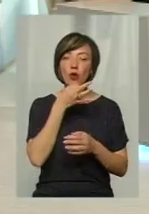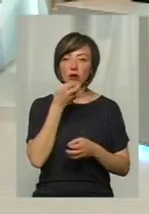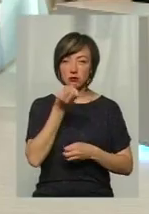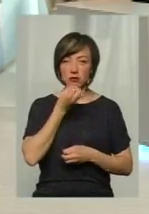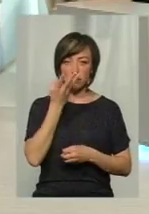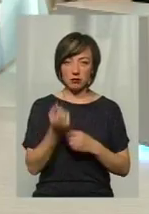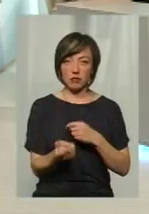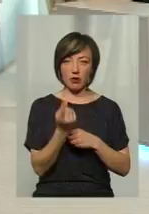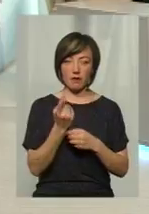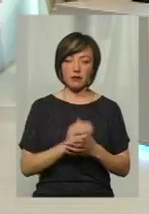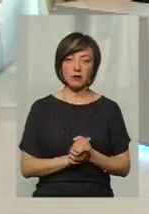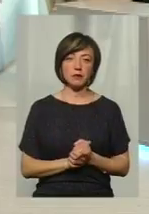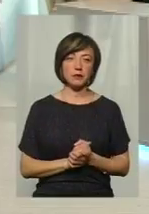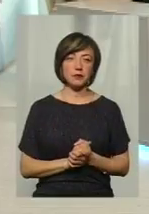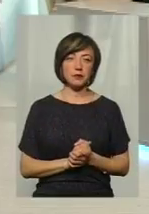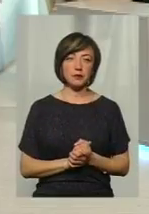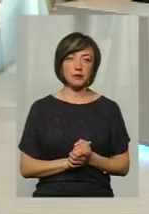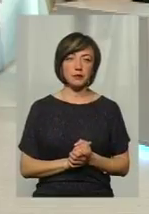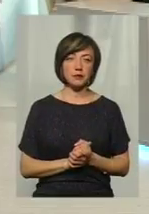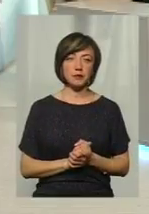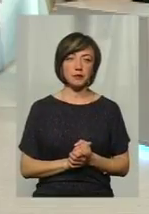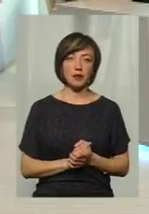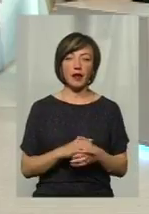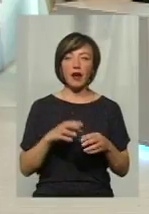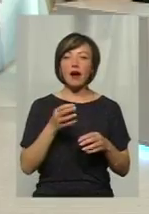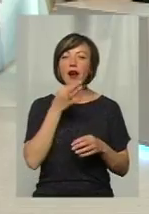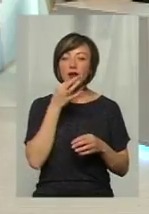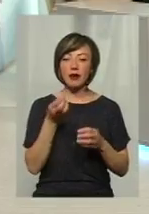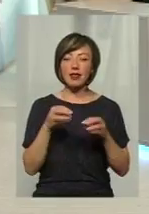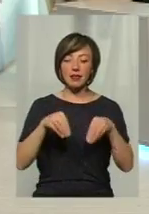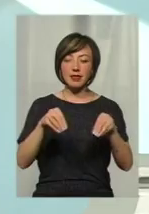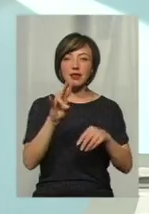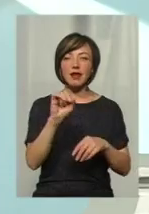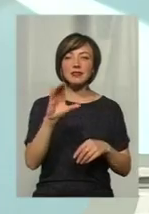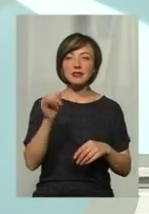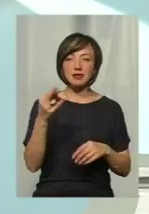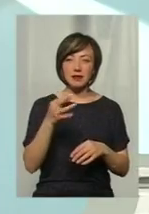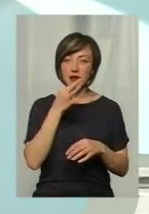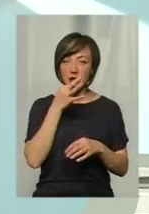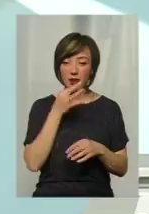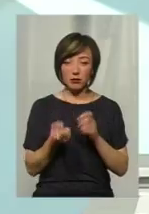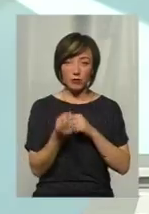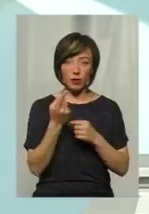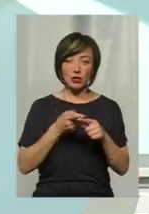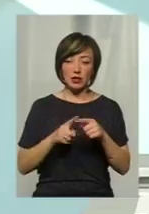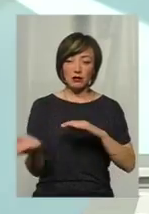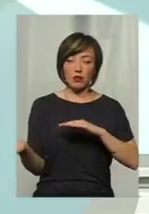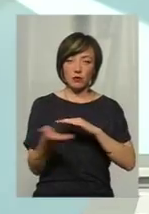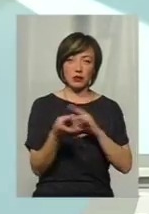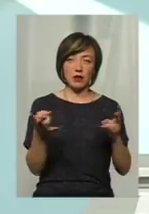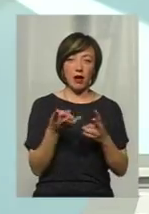викине насіння. Тому що я вже сказав, якщо він це викине, то, значить, скажімо так, це крок назад.